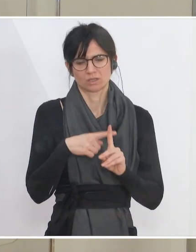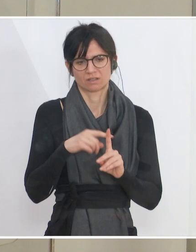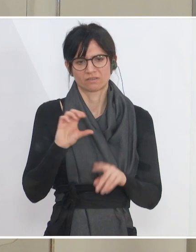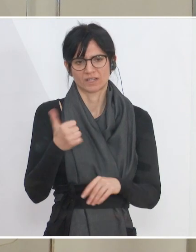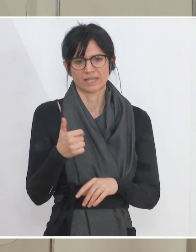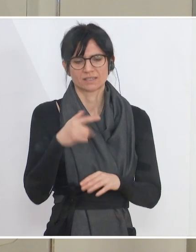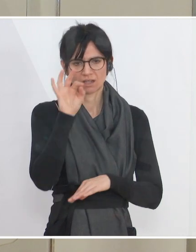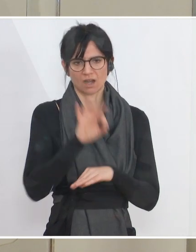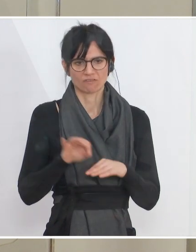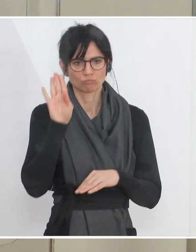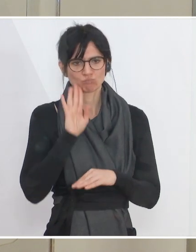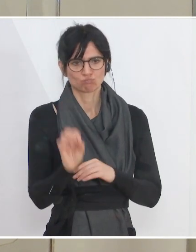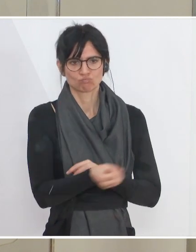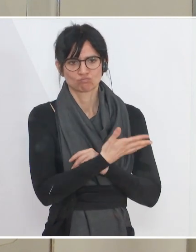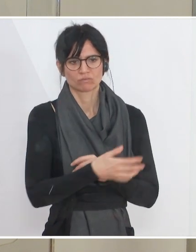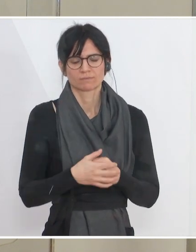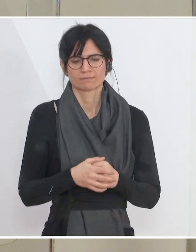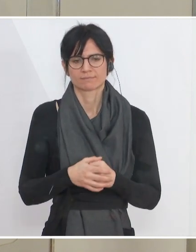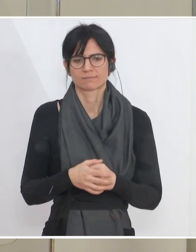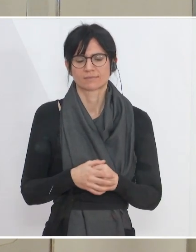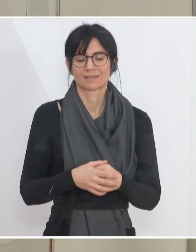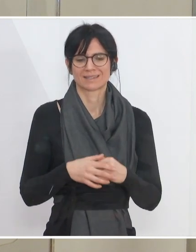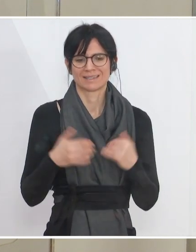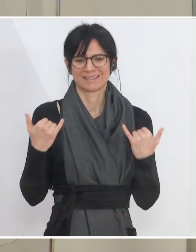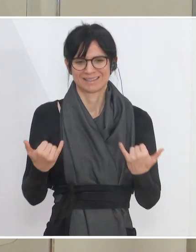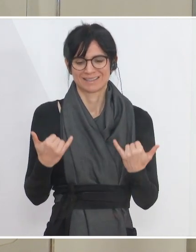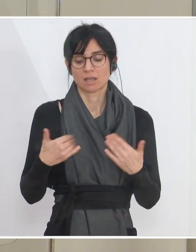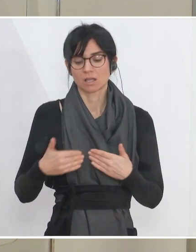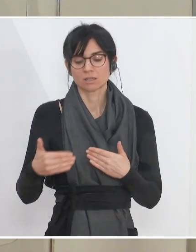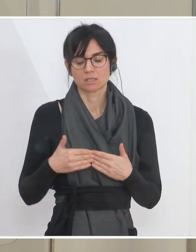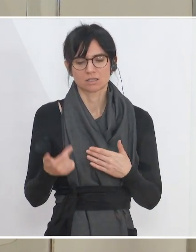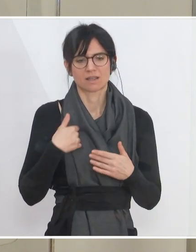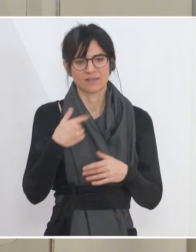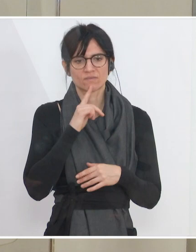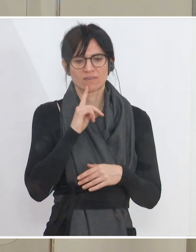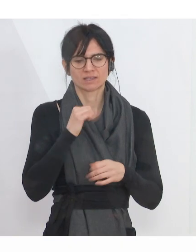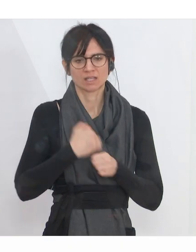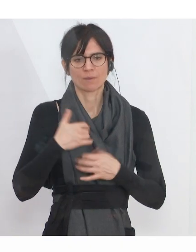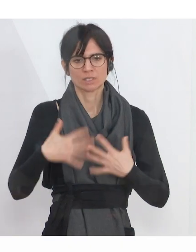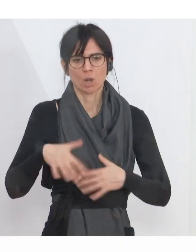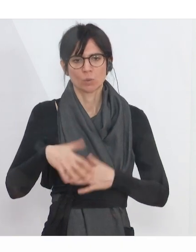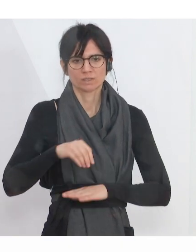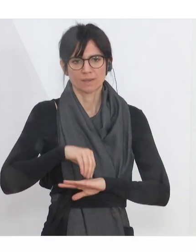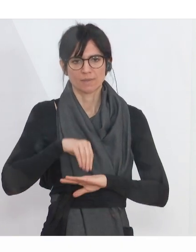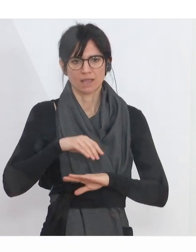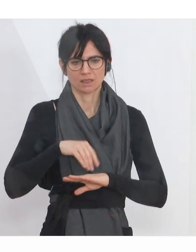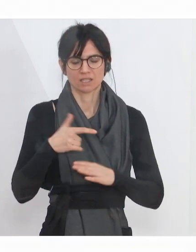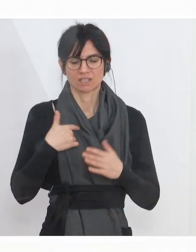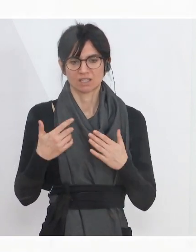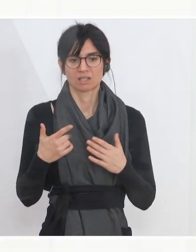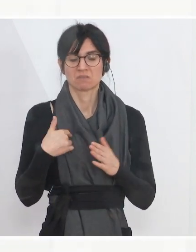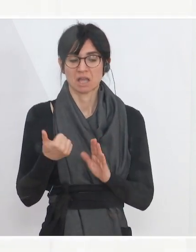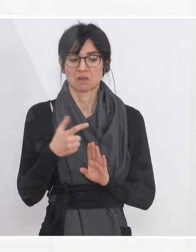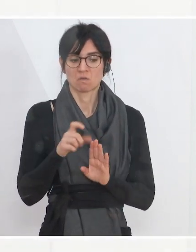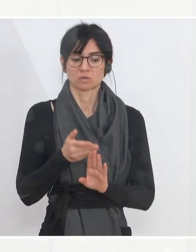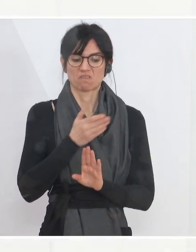Grafik bitten. Wir haben auch diese Woche weniger gemeldete Arbeitslose als in der